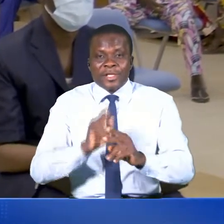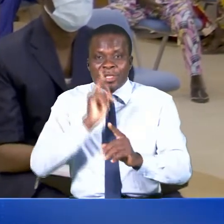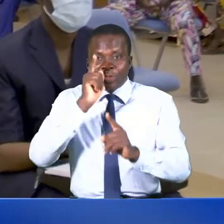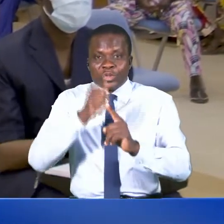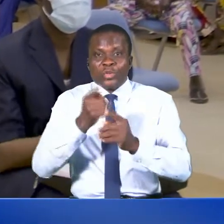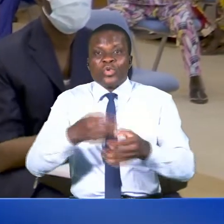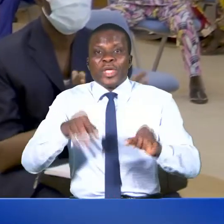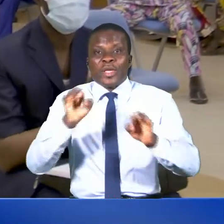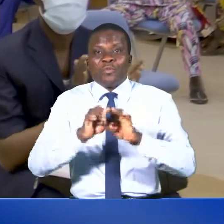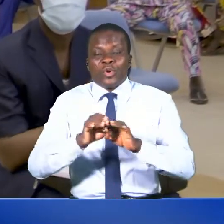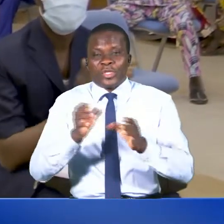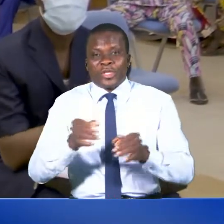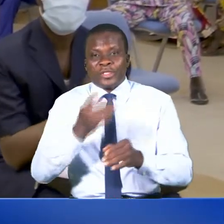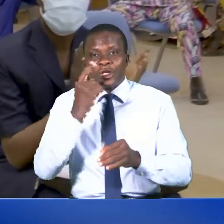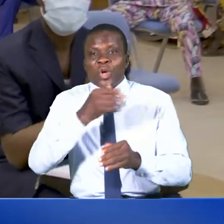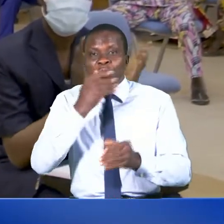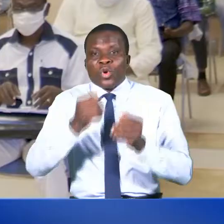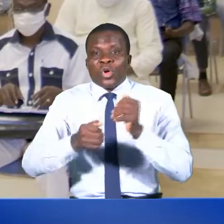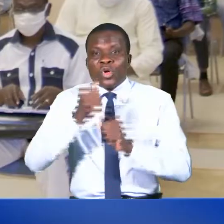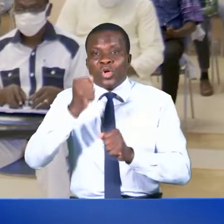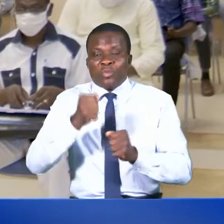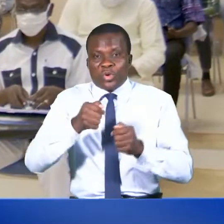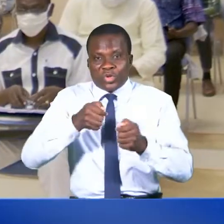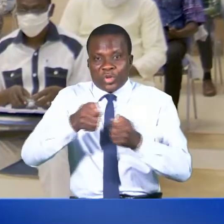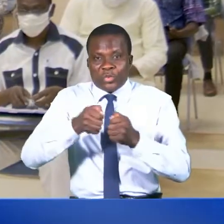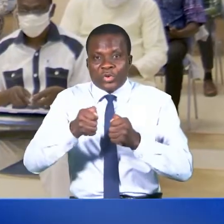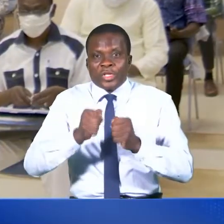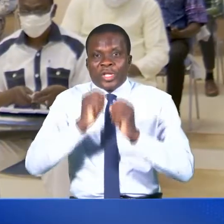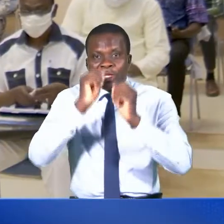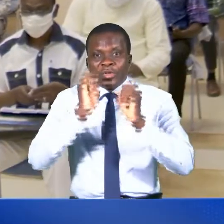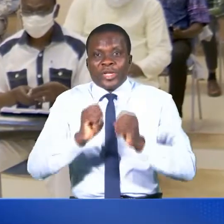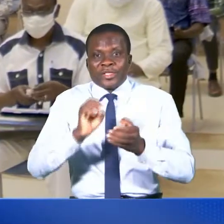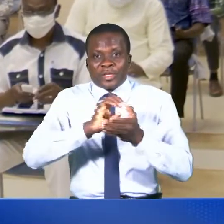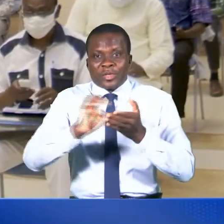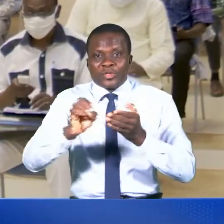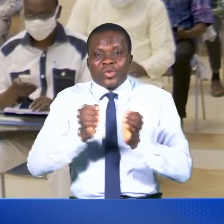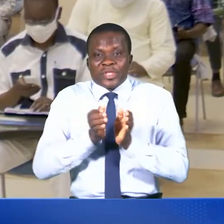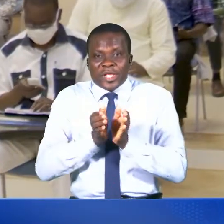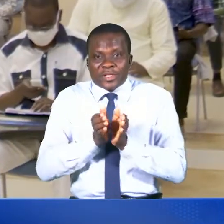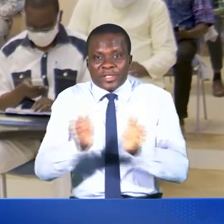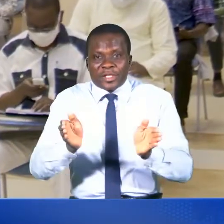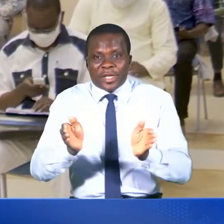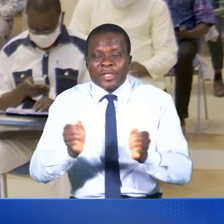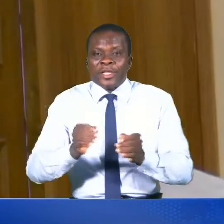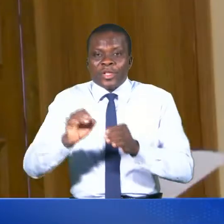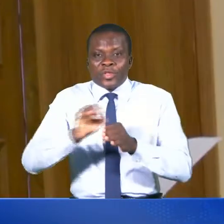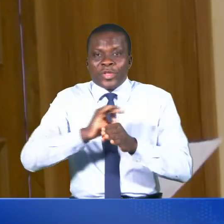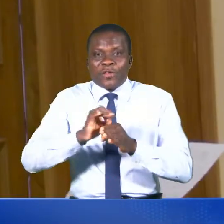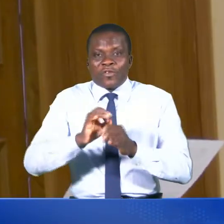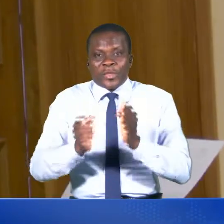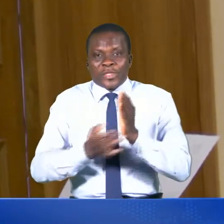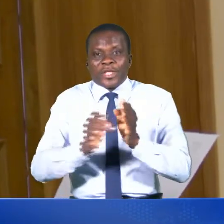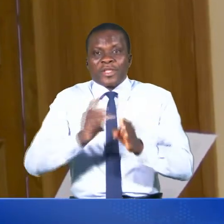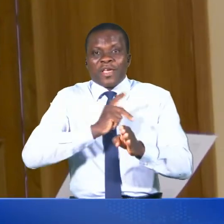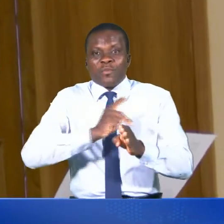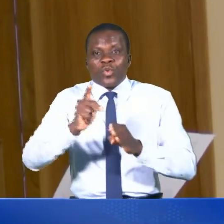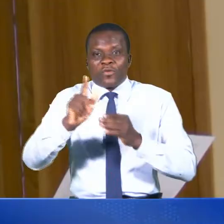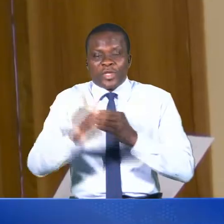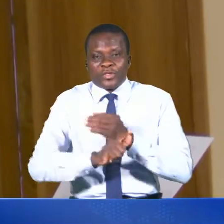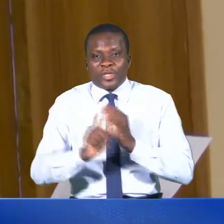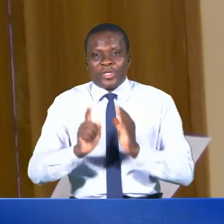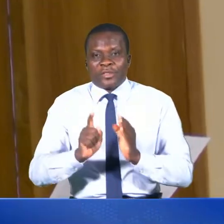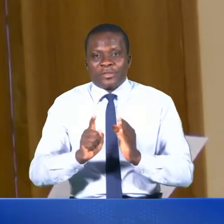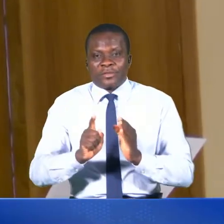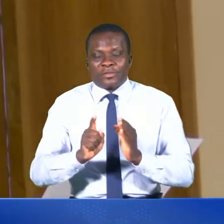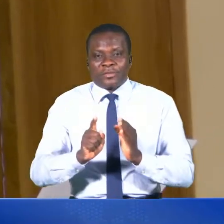capitale pour un meilleur pilotage de l'enseignement secondaire général, de la formation technique et professionnelle. Les questions du